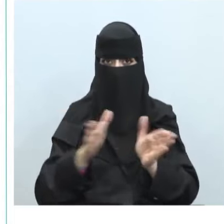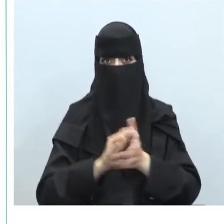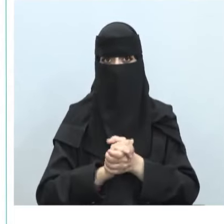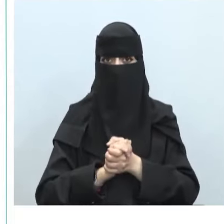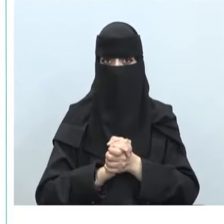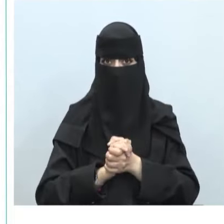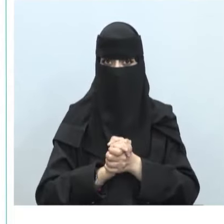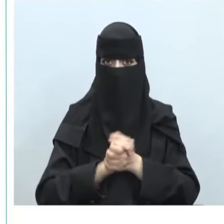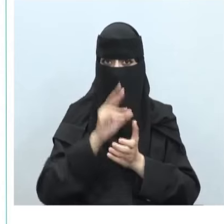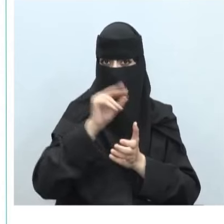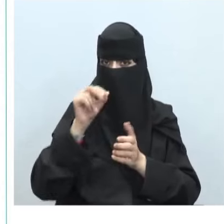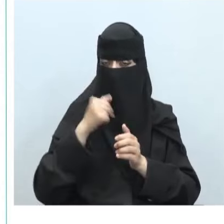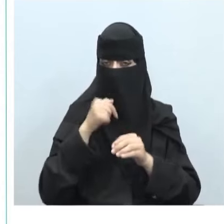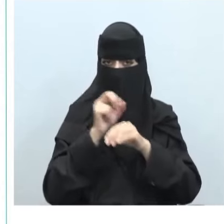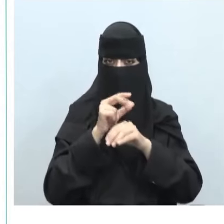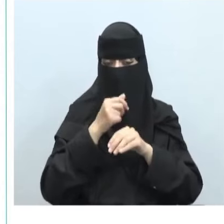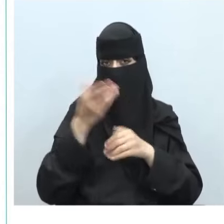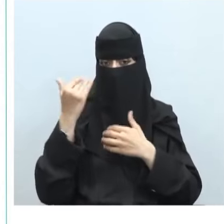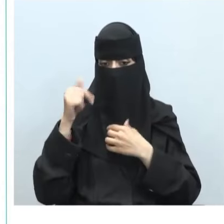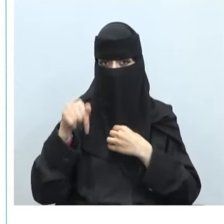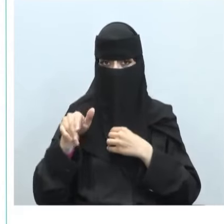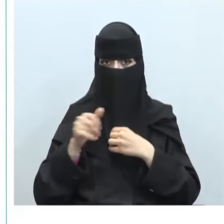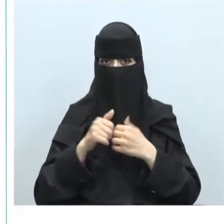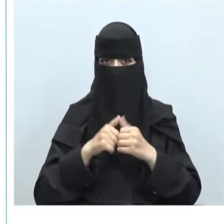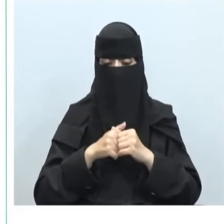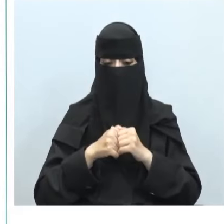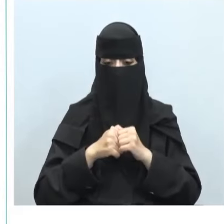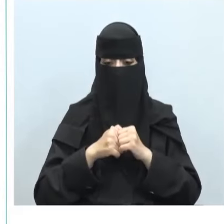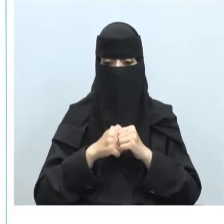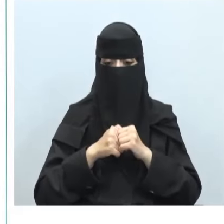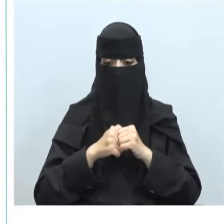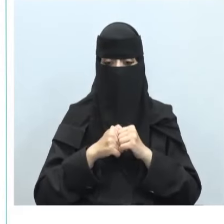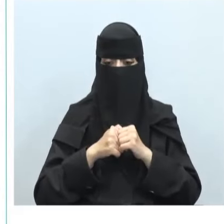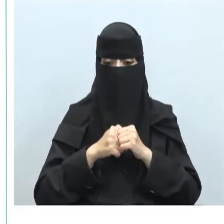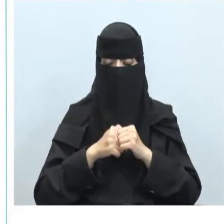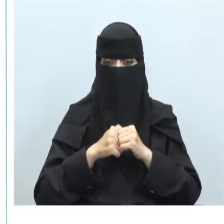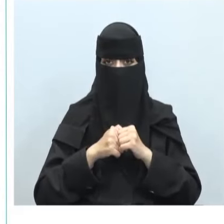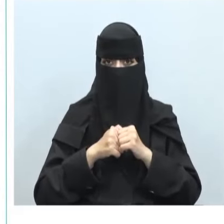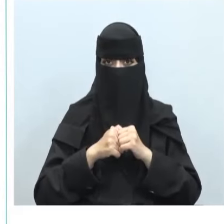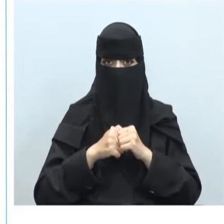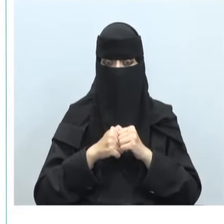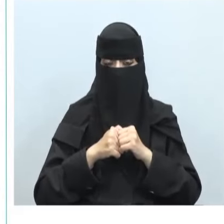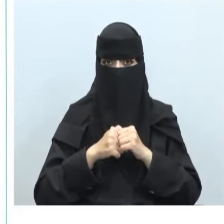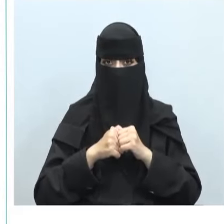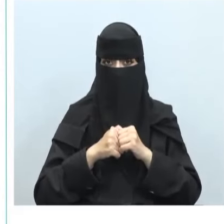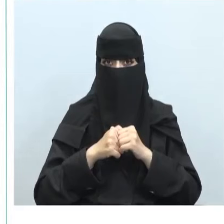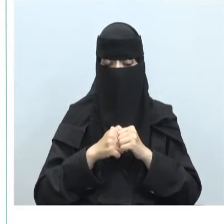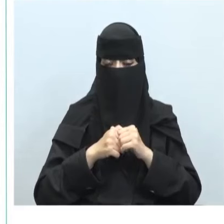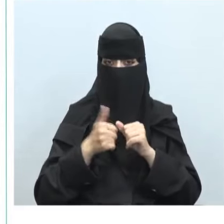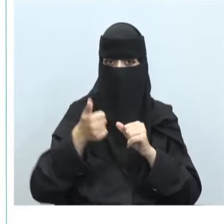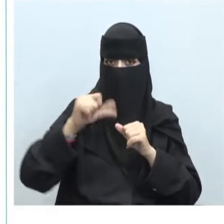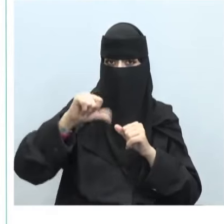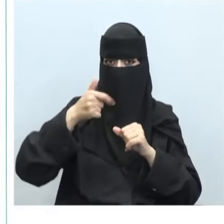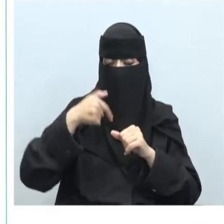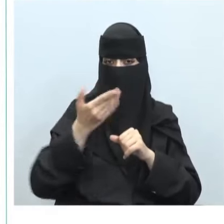صحيحة كما تعلمنا في درس اليوم نقوم بحل السؤال الرابع قيم